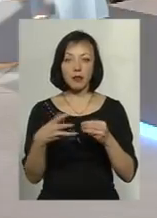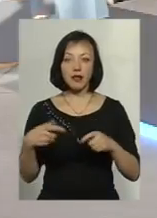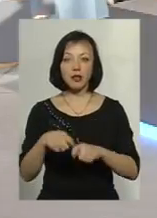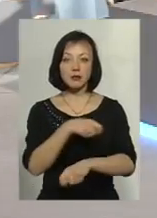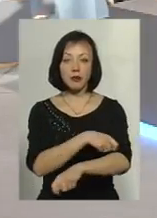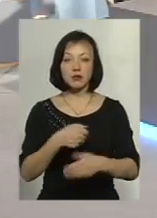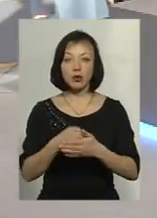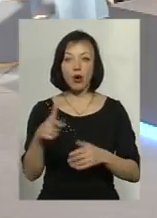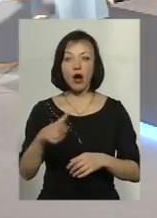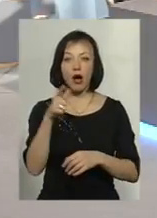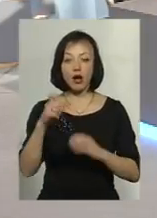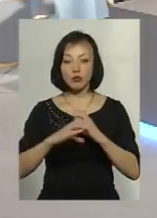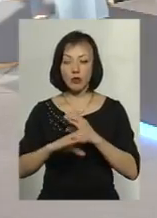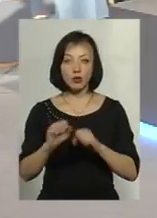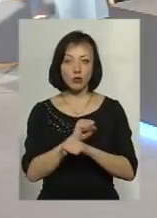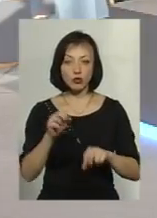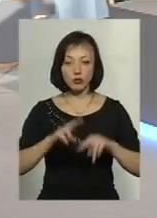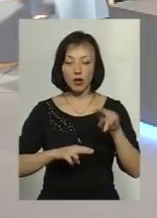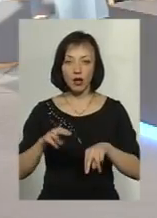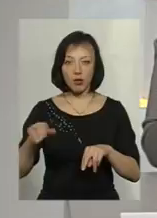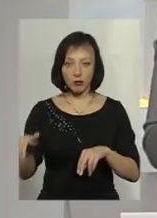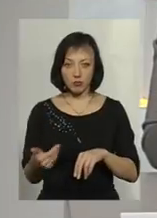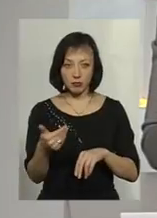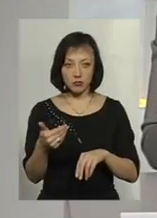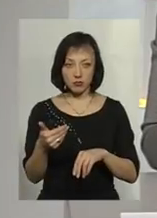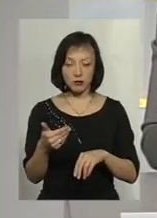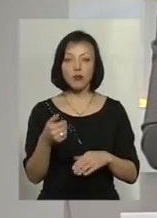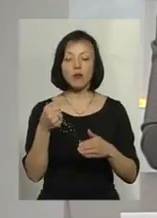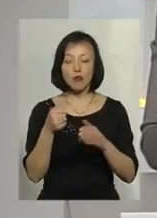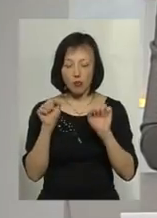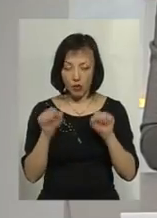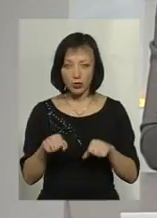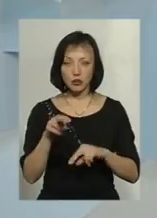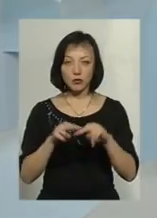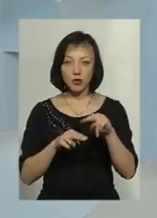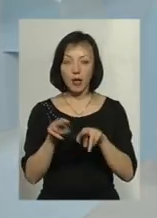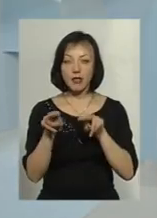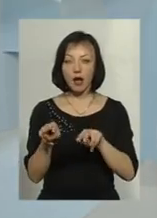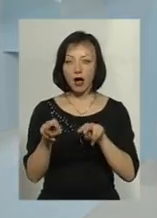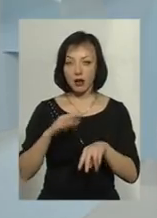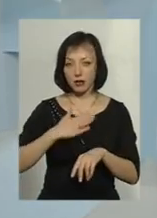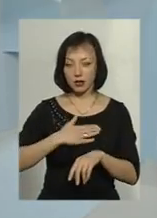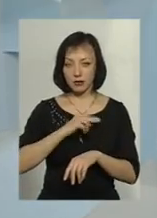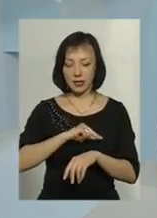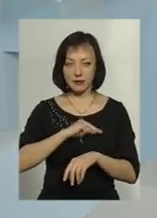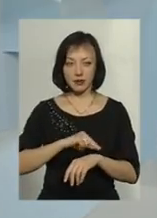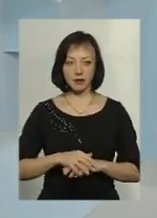газопроводу будувати не можна, а ми там розкупали в притул. Можна будувати, але під наглядом наших фахівців.